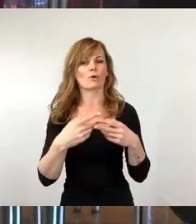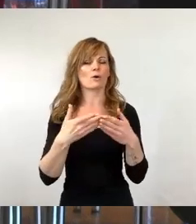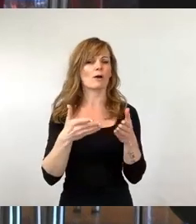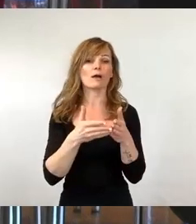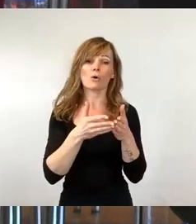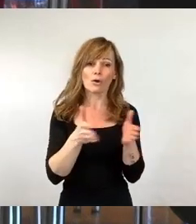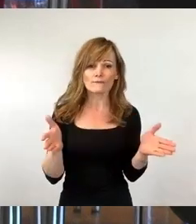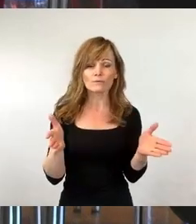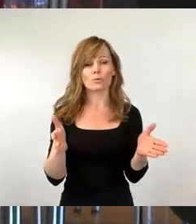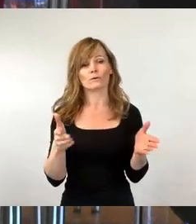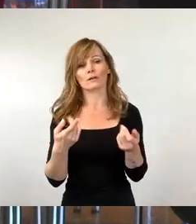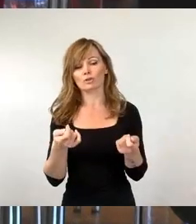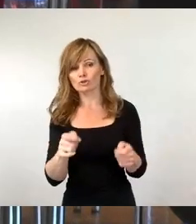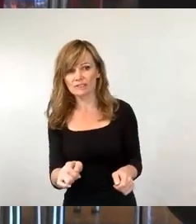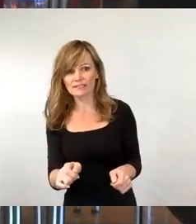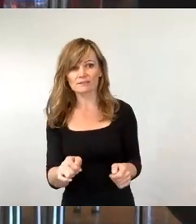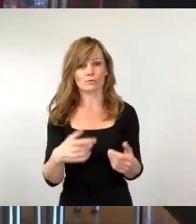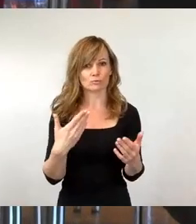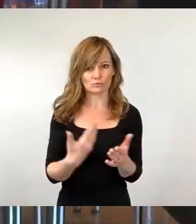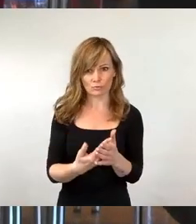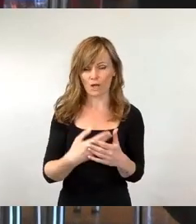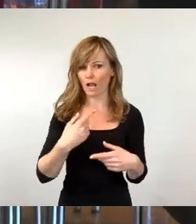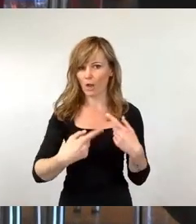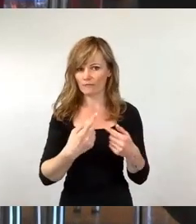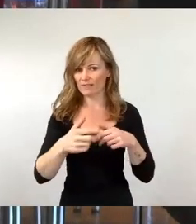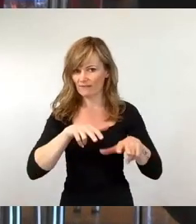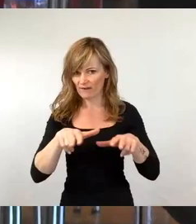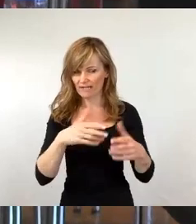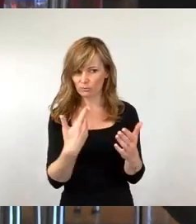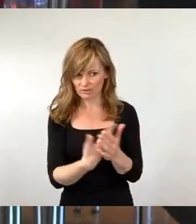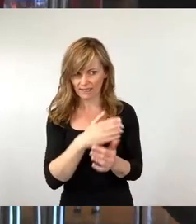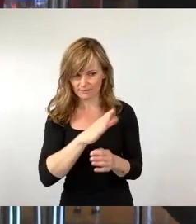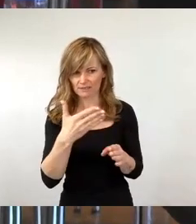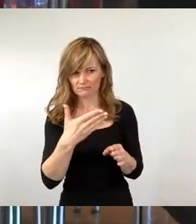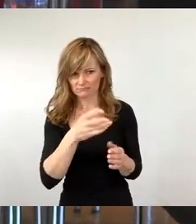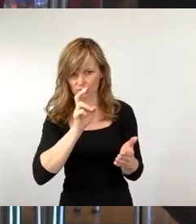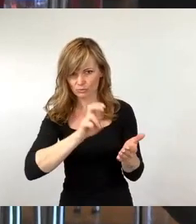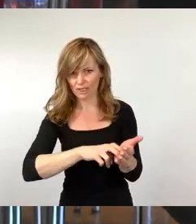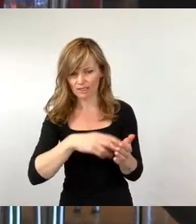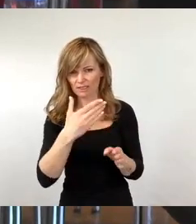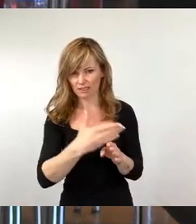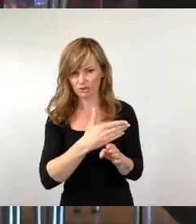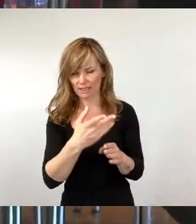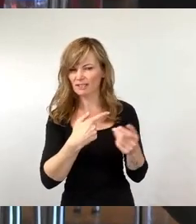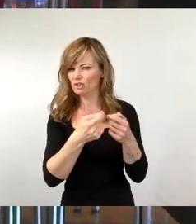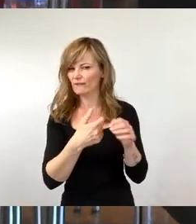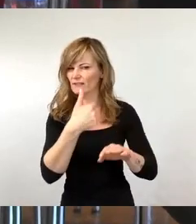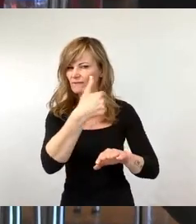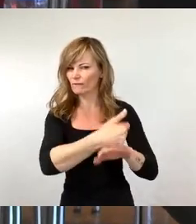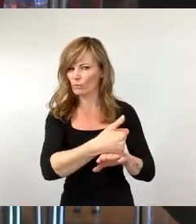der Bädergeschäft der laufenden Verwaltung ist, also in dem Zuständigkeitsbereich des Geschäftsführers liegt.